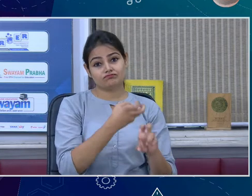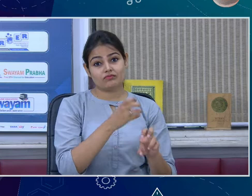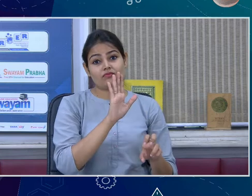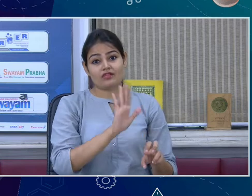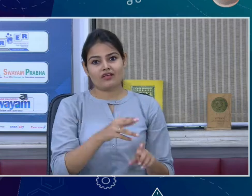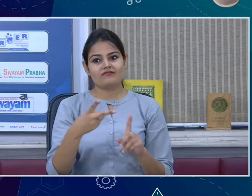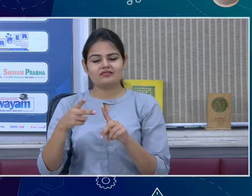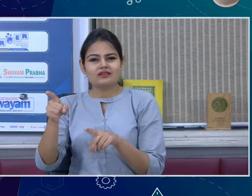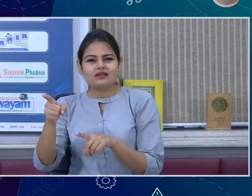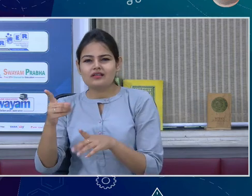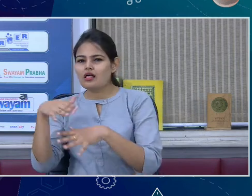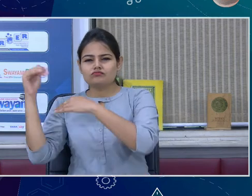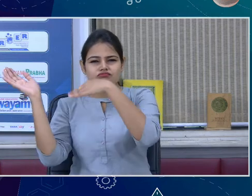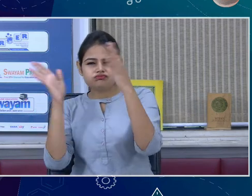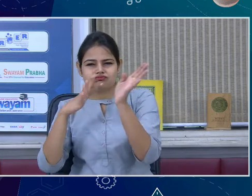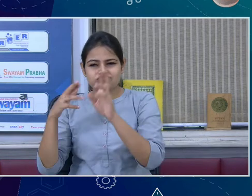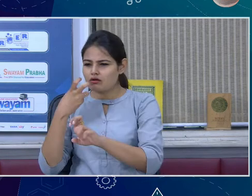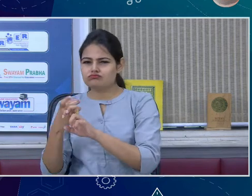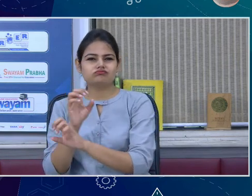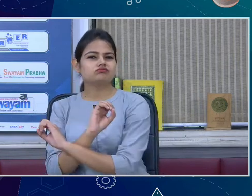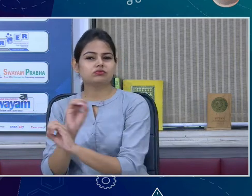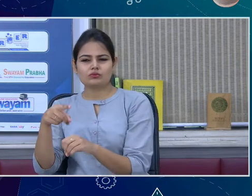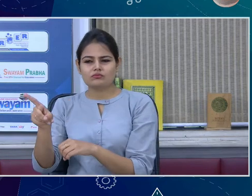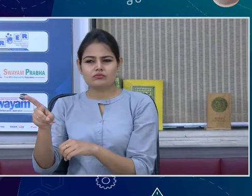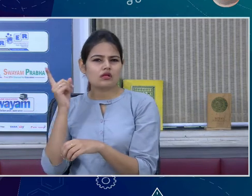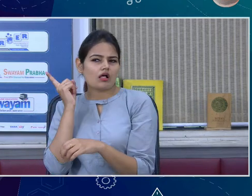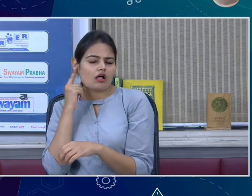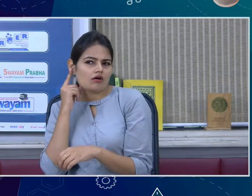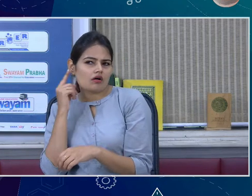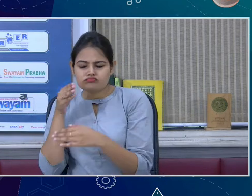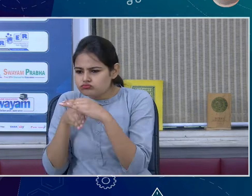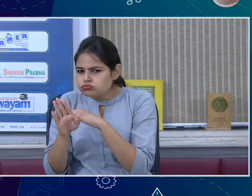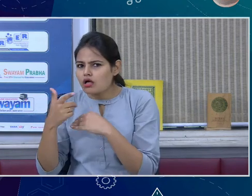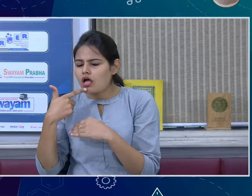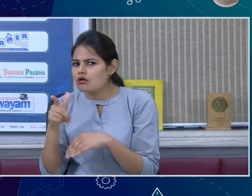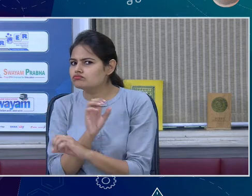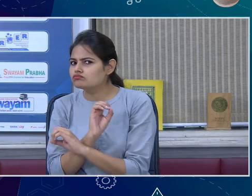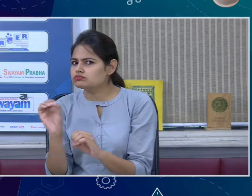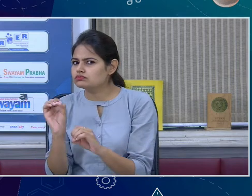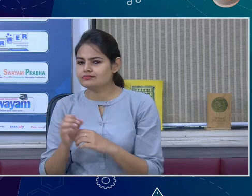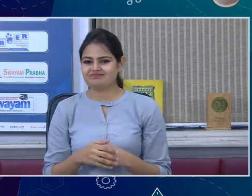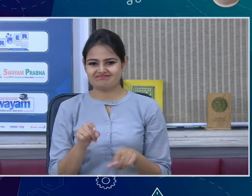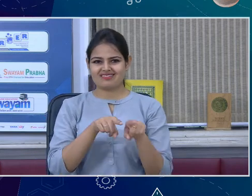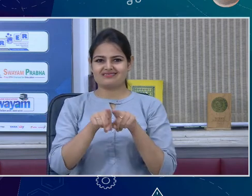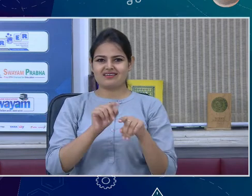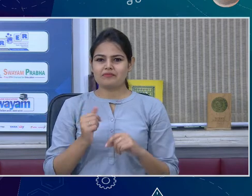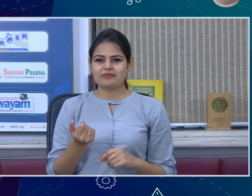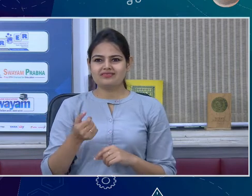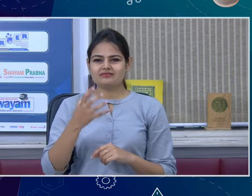हैं